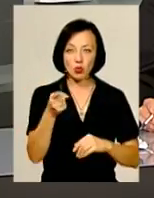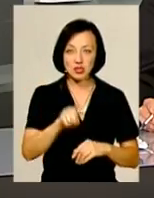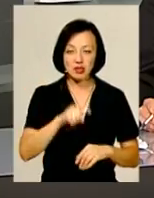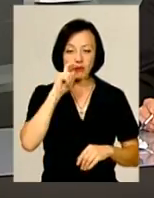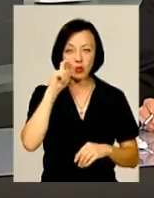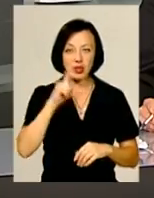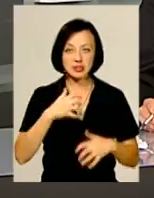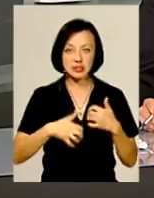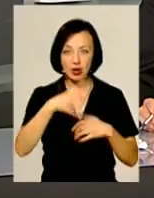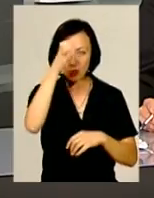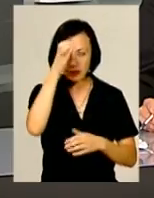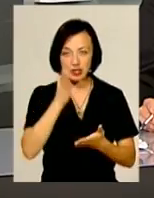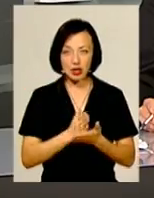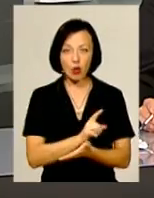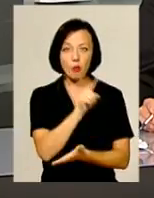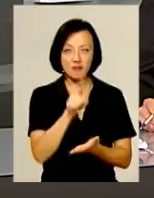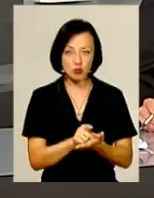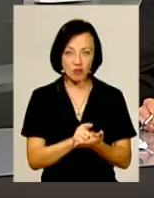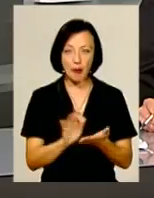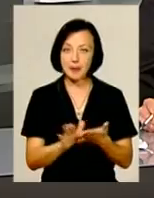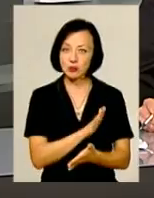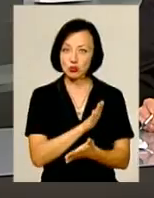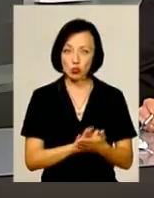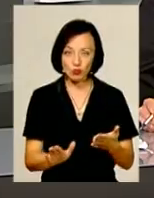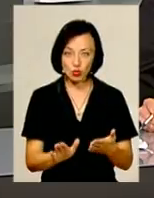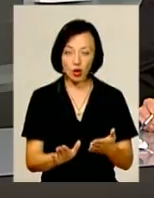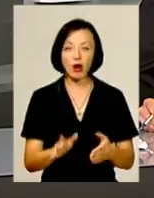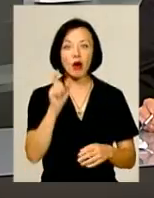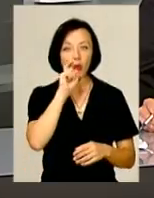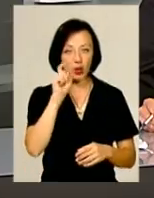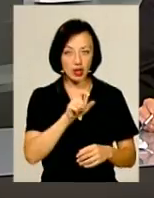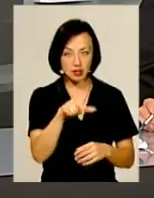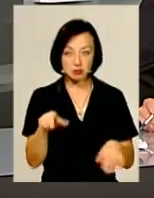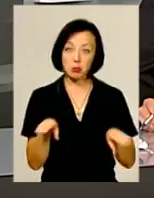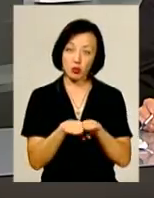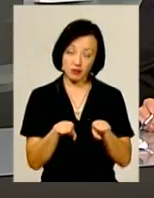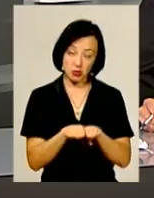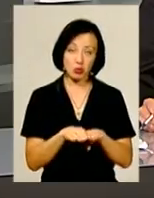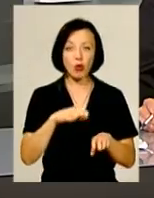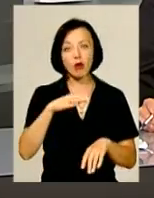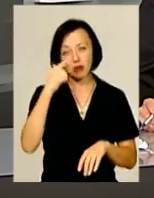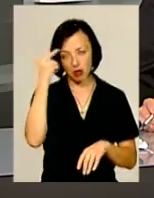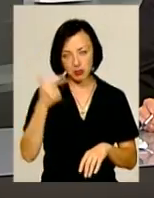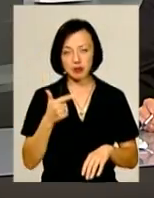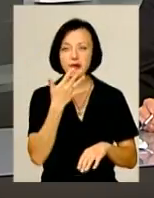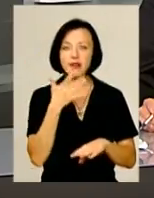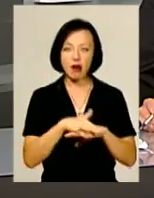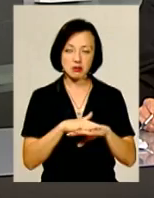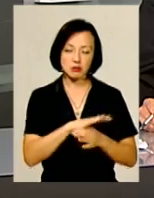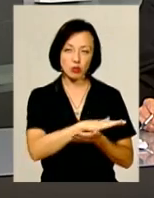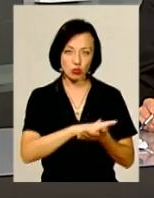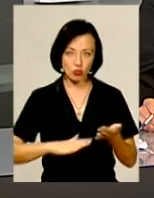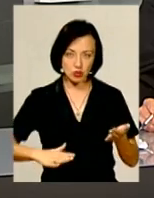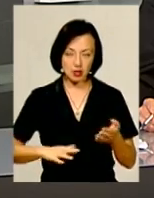в Україні середня освіта є обов'язковою та безкоштовною, то й українці порівняно освічена нація. Продовження теми у